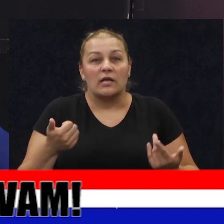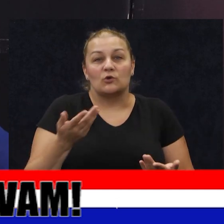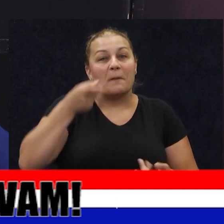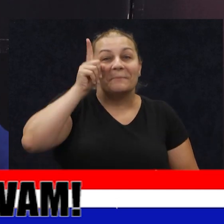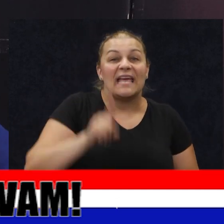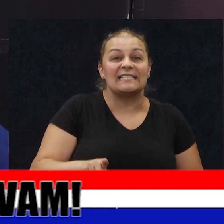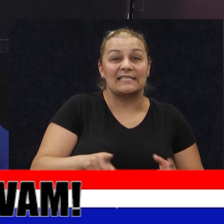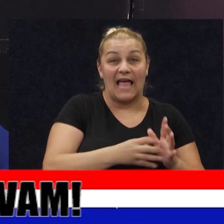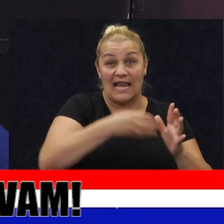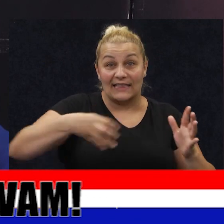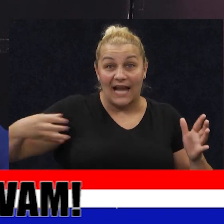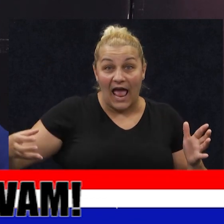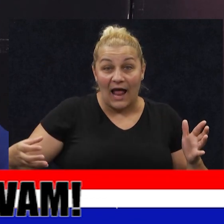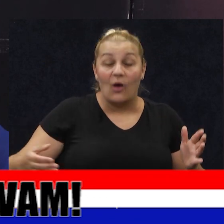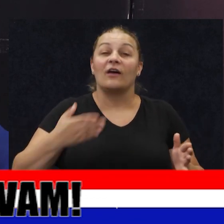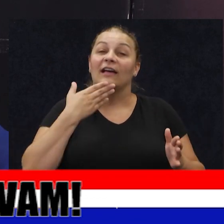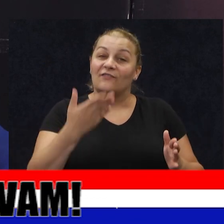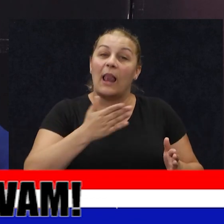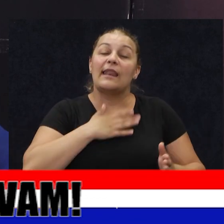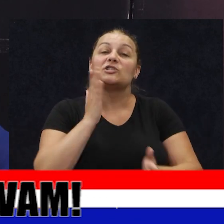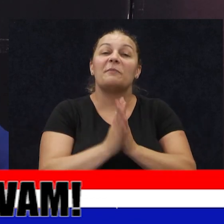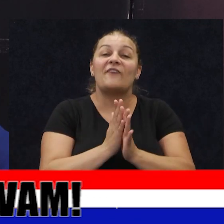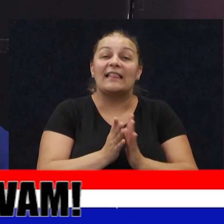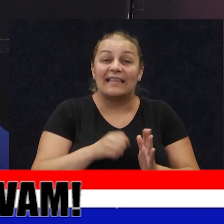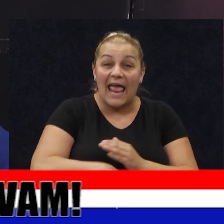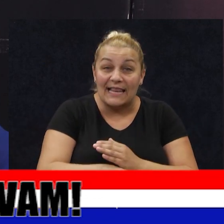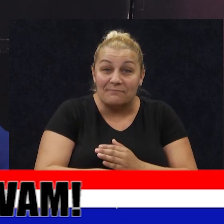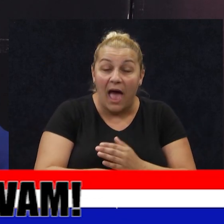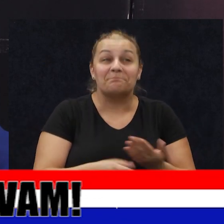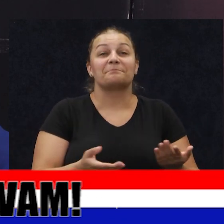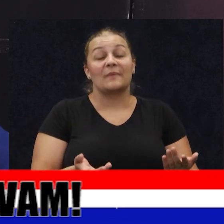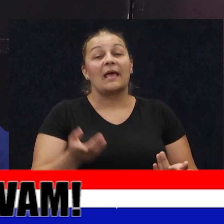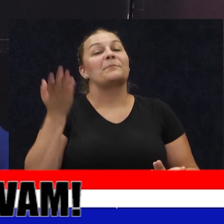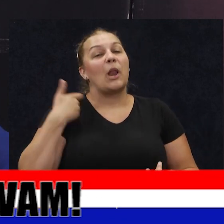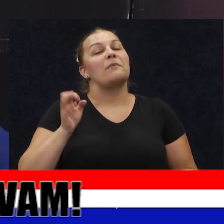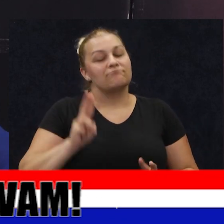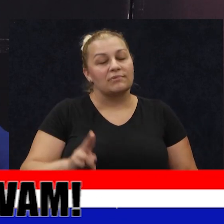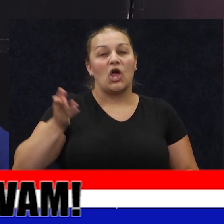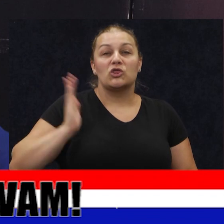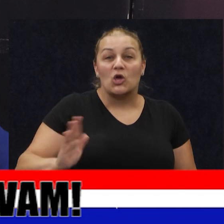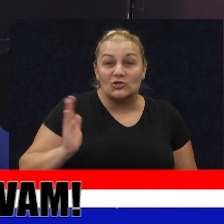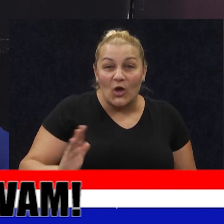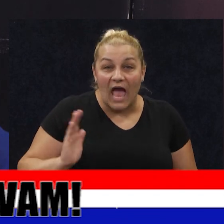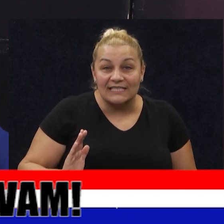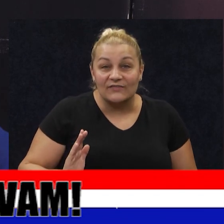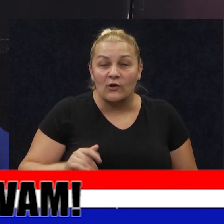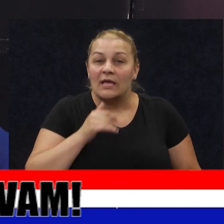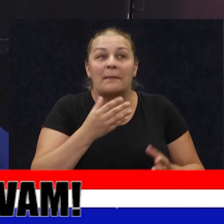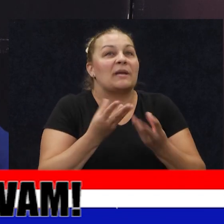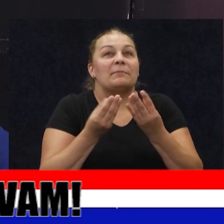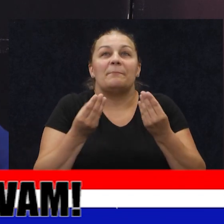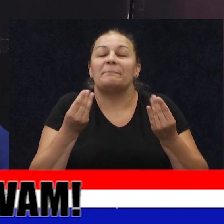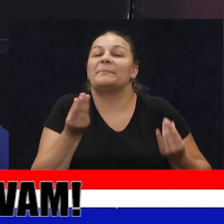trajala. I hvala našim vatrenima. Mislim da je bilo dostojanstveno i nešto pre, pre,